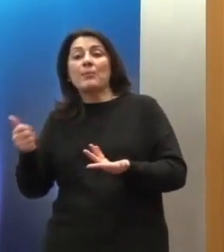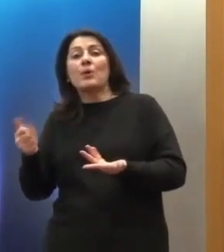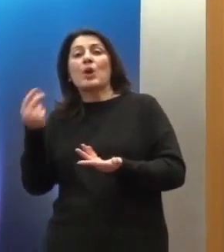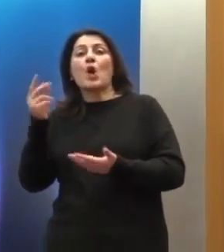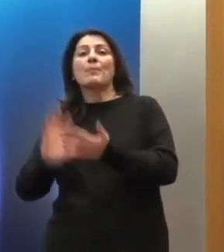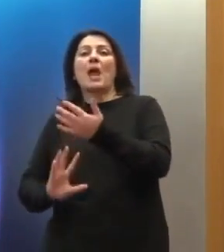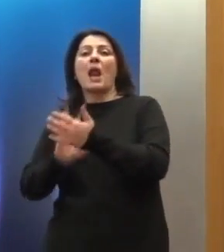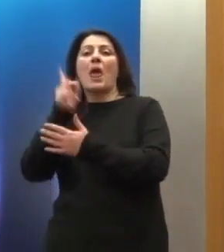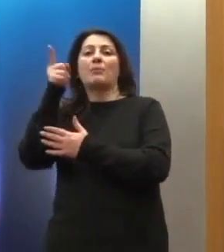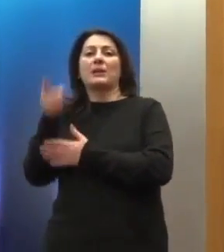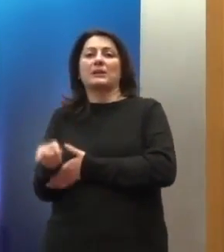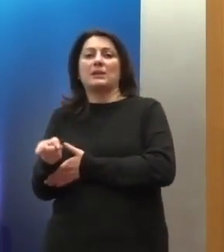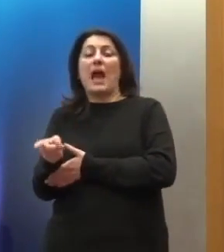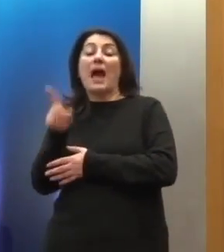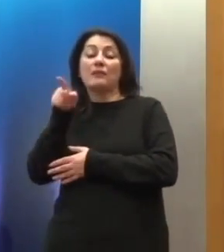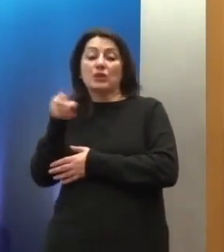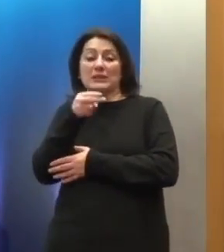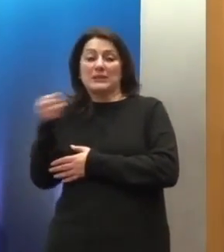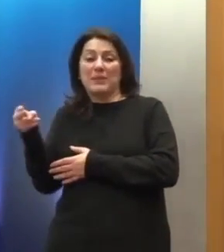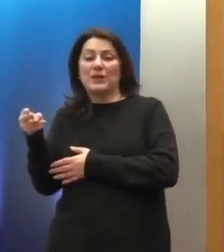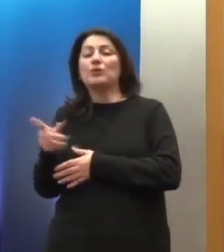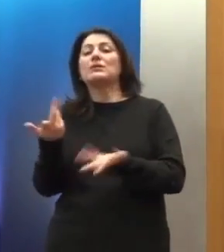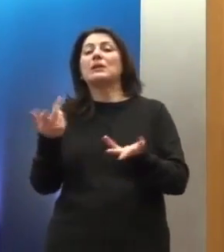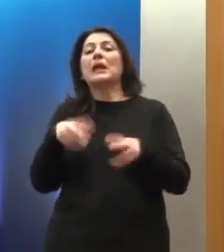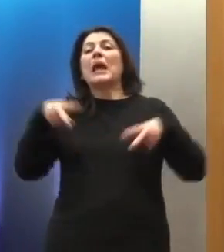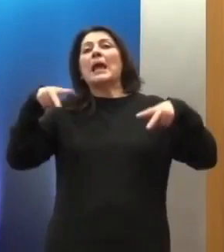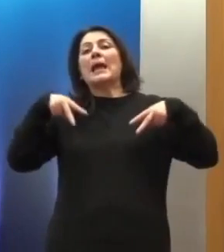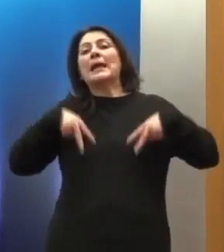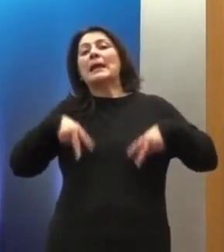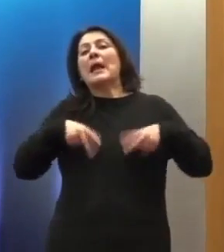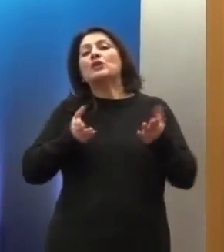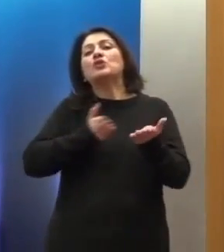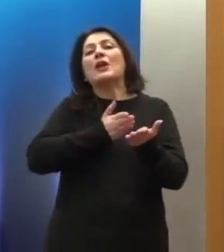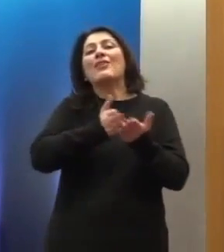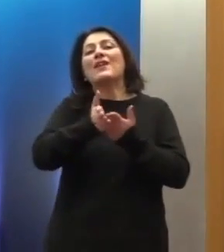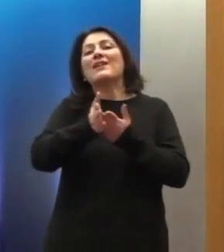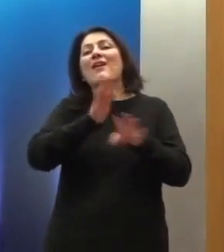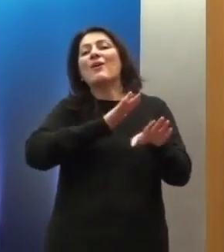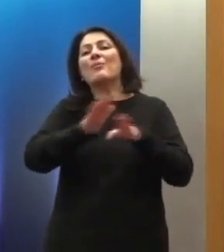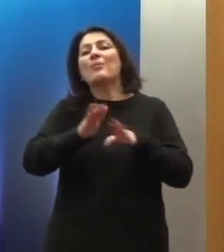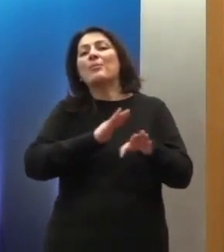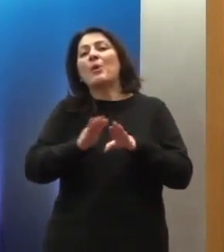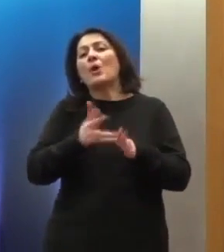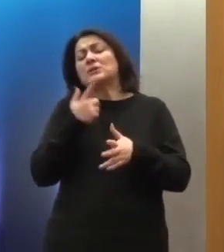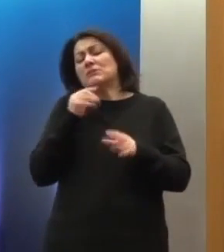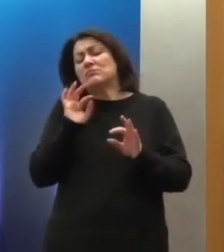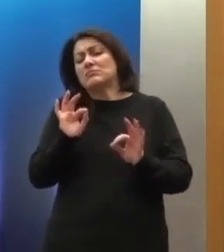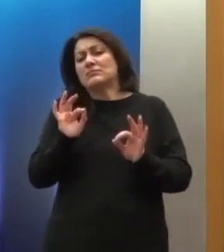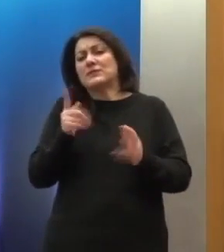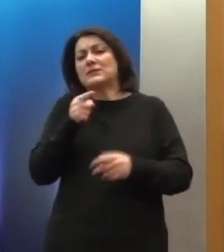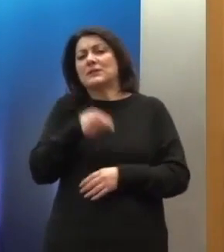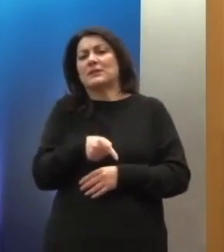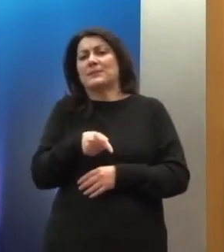δημοκρατία και το κράτος δικαίου είναι μια απαραίτητη προϋπόθεση. Αλλά δεν είναι ο βασικός στόχος.